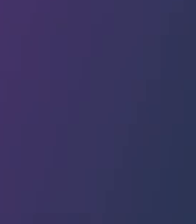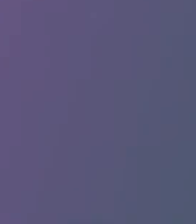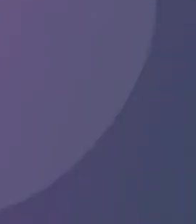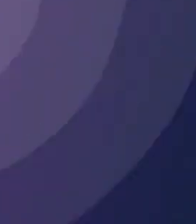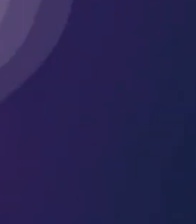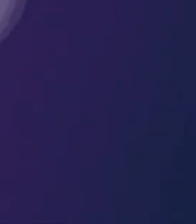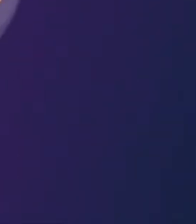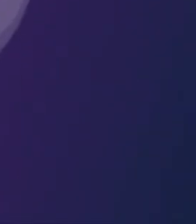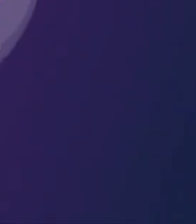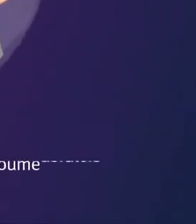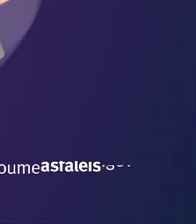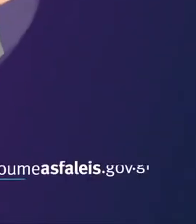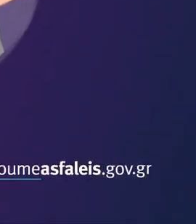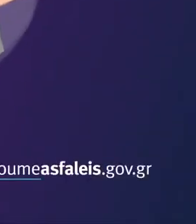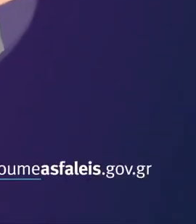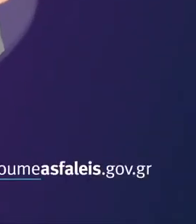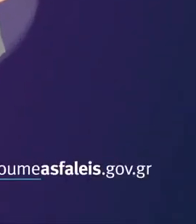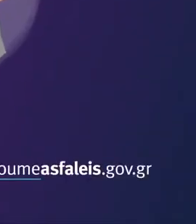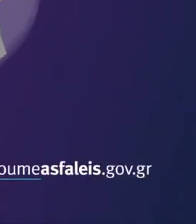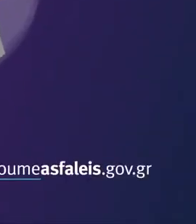Υπότιτλοι AUTHORWAVE